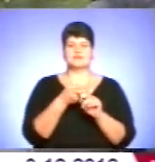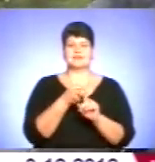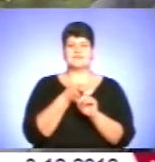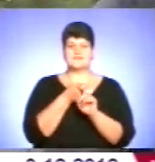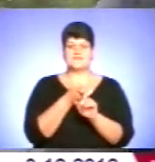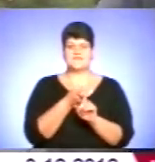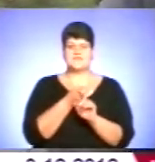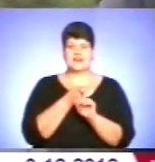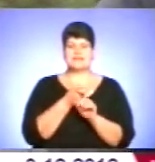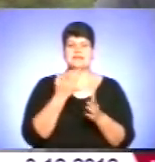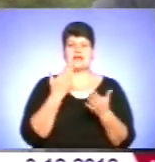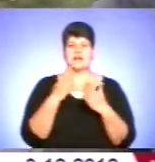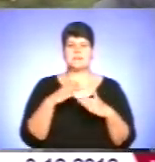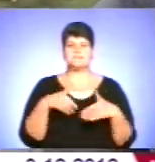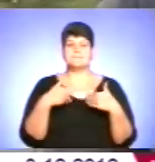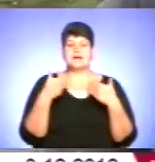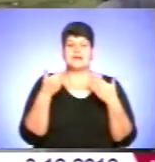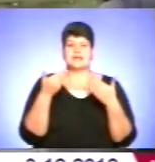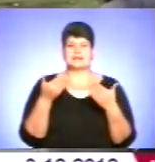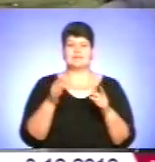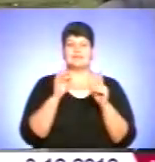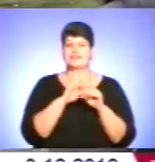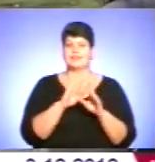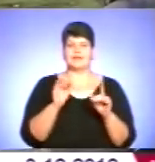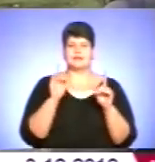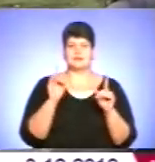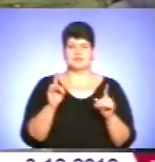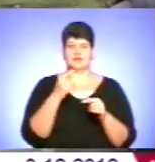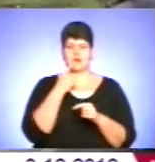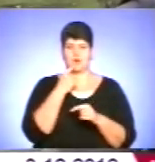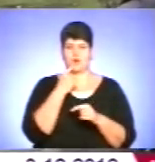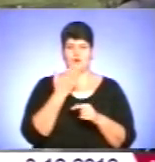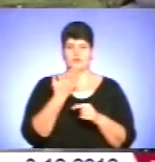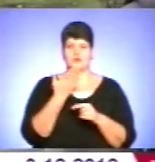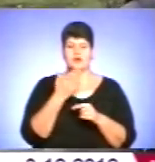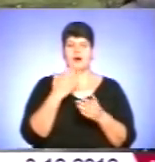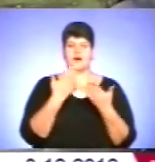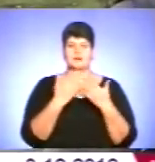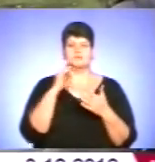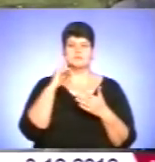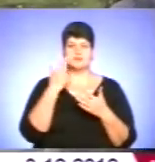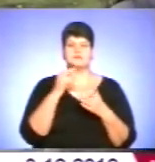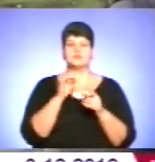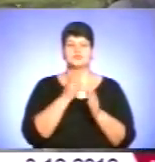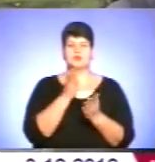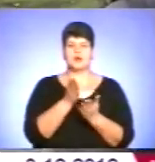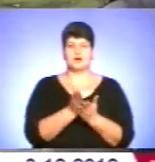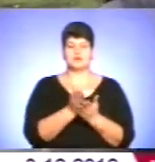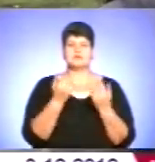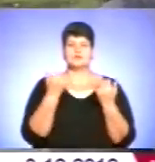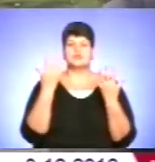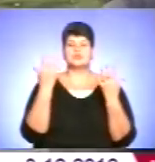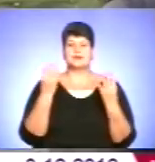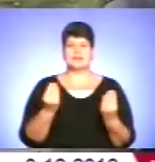яка передається не лише через кров, але і статевим шляхом. І тобто на сьогоднішній день